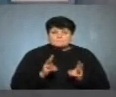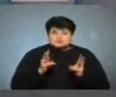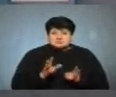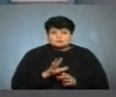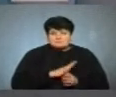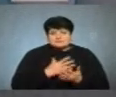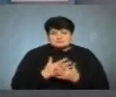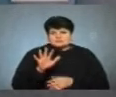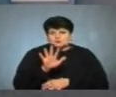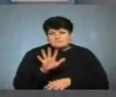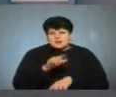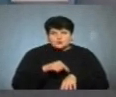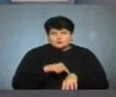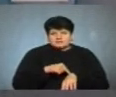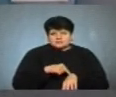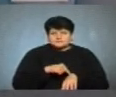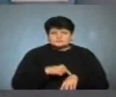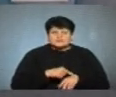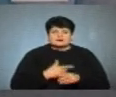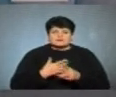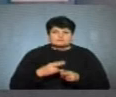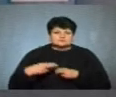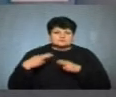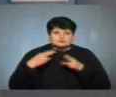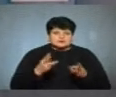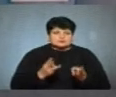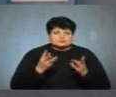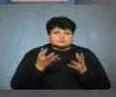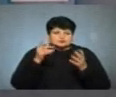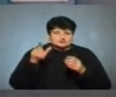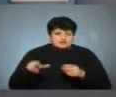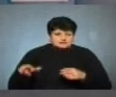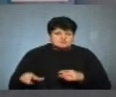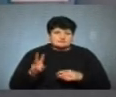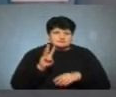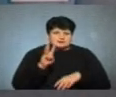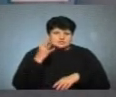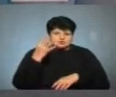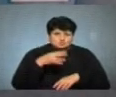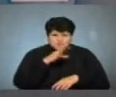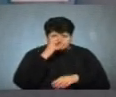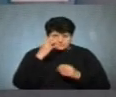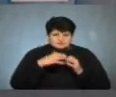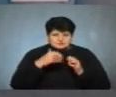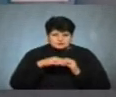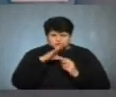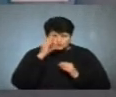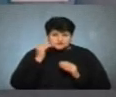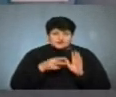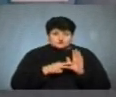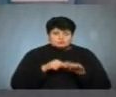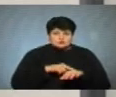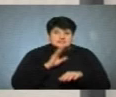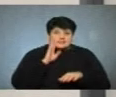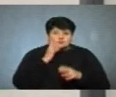близько п'яти годин. Виїхали рятувальники о третій сорок, тобто вони виїхали серед ночі, о сьомій ранку, вони ще були на